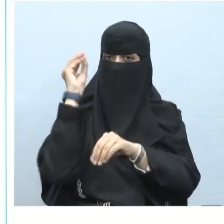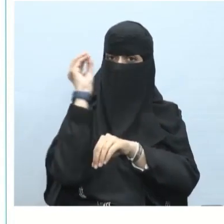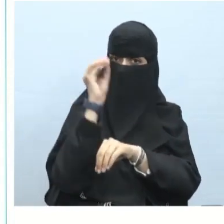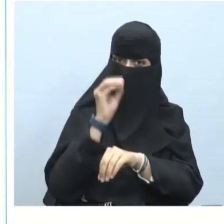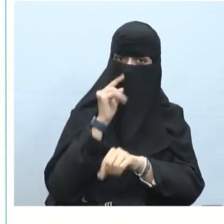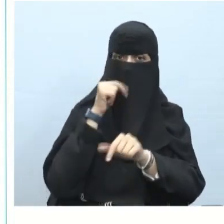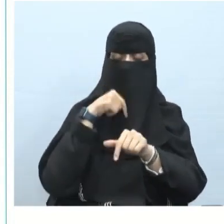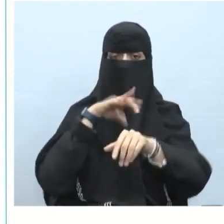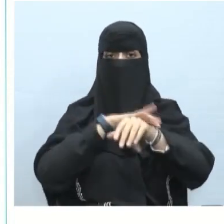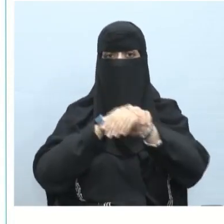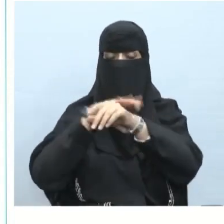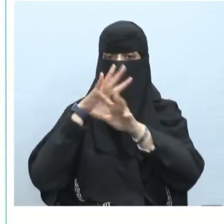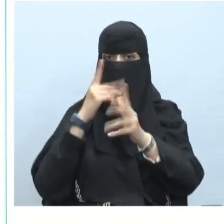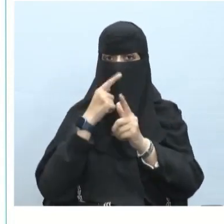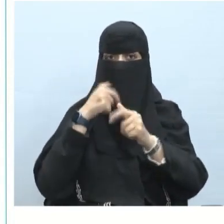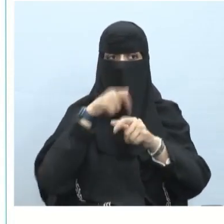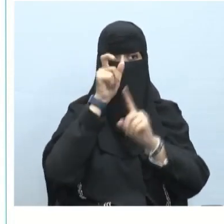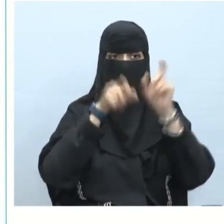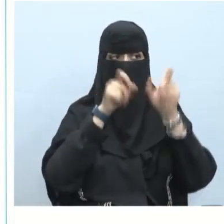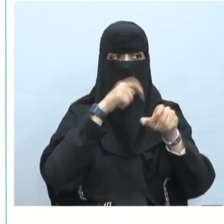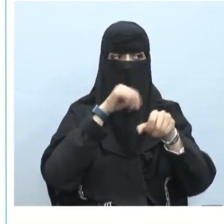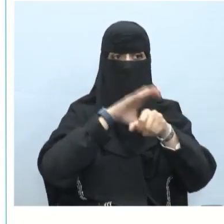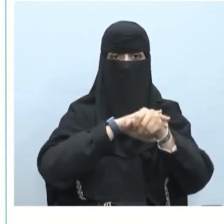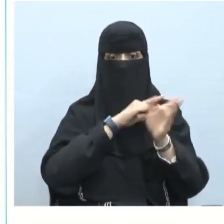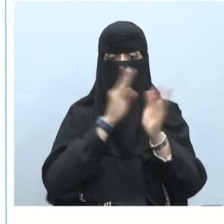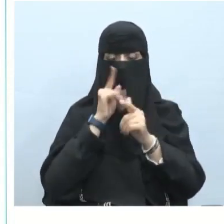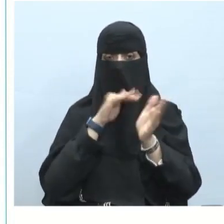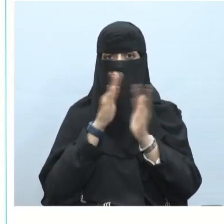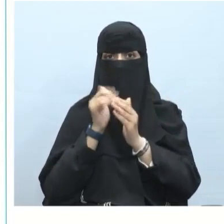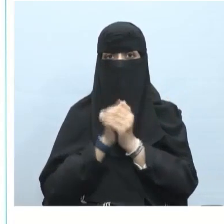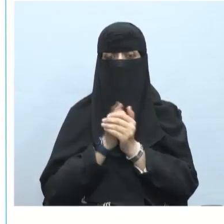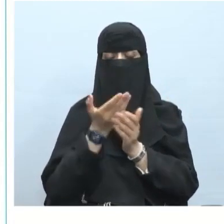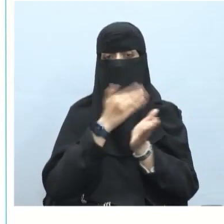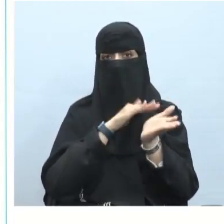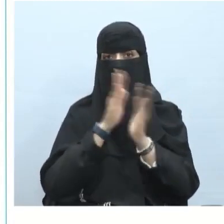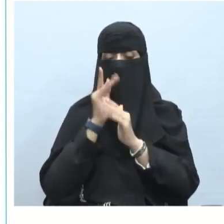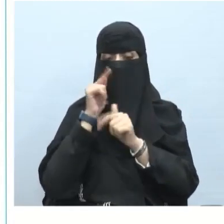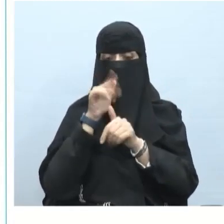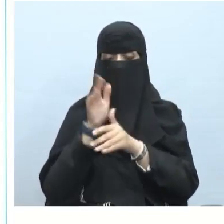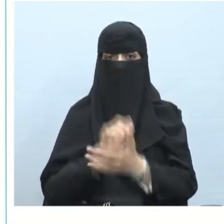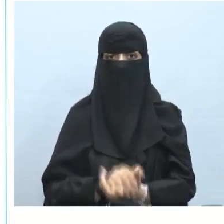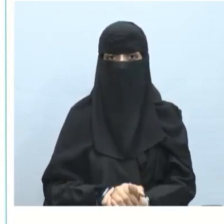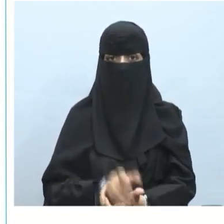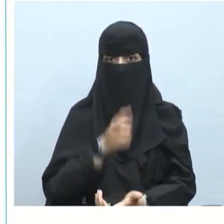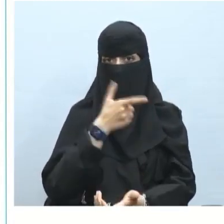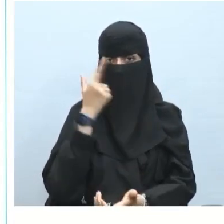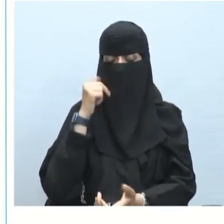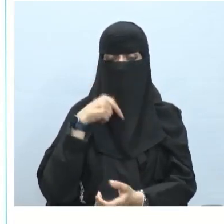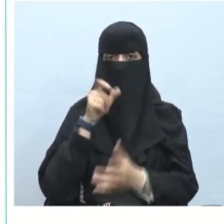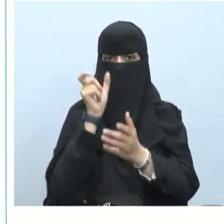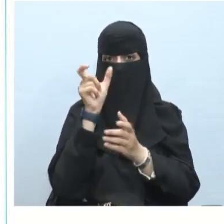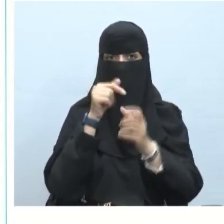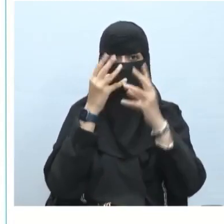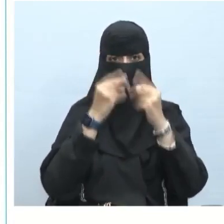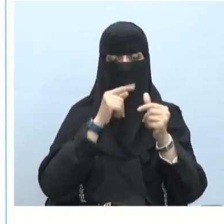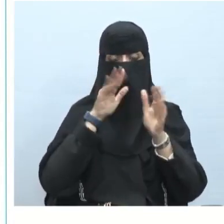قدم الإرشاد لطلابه إذن عطف فعل على فعل و كانت كلمة مناسبة